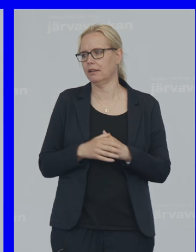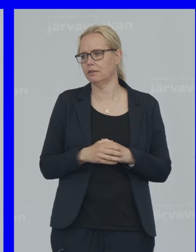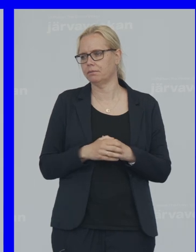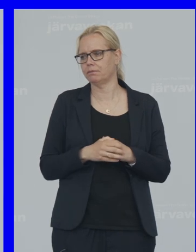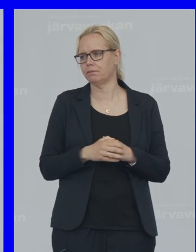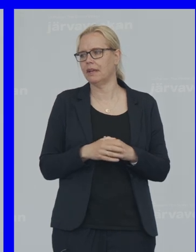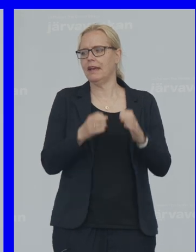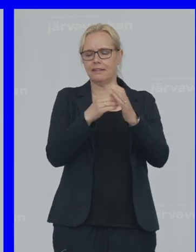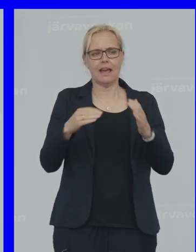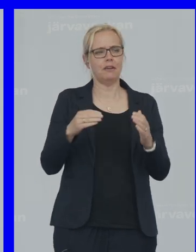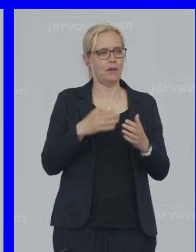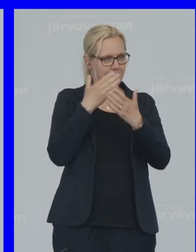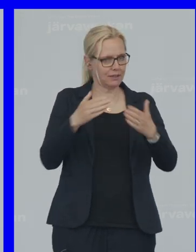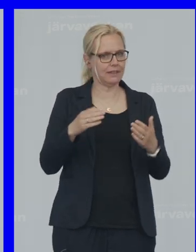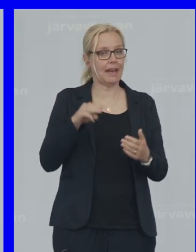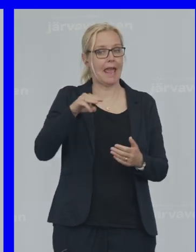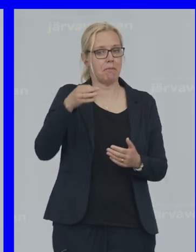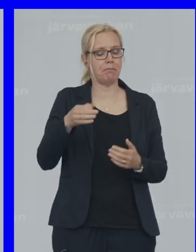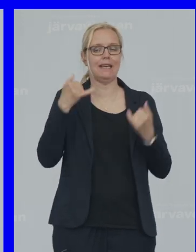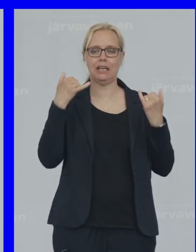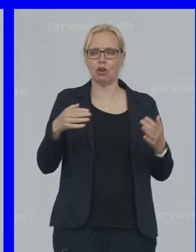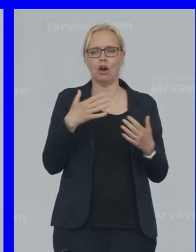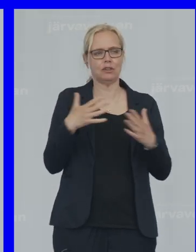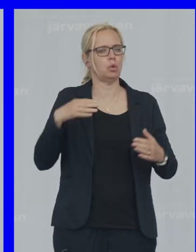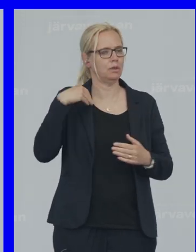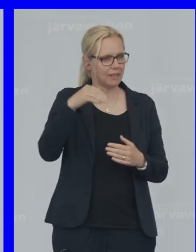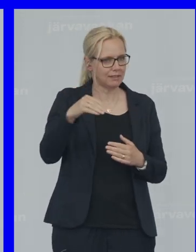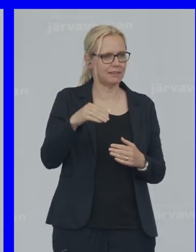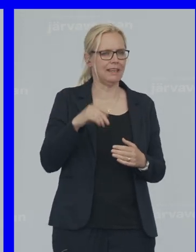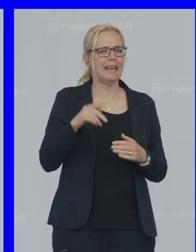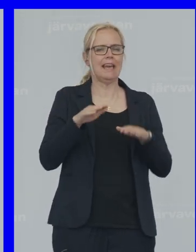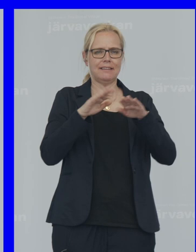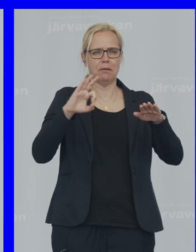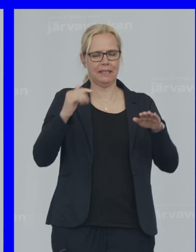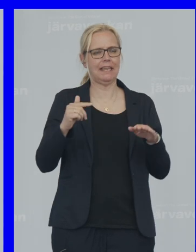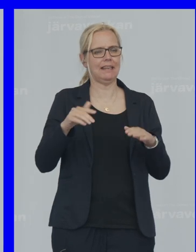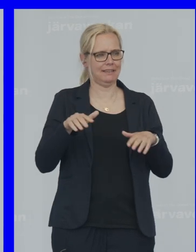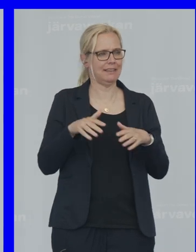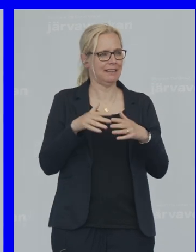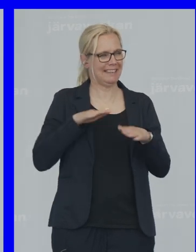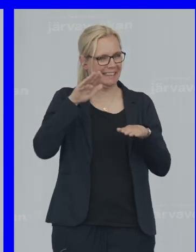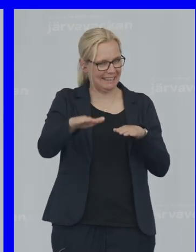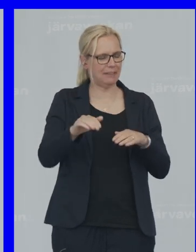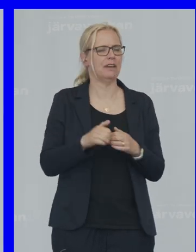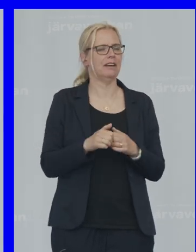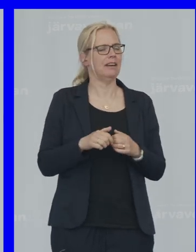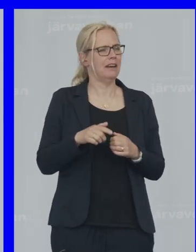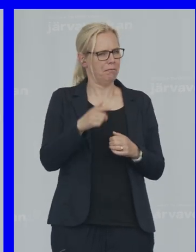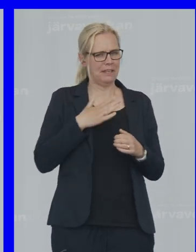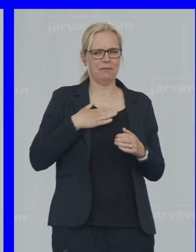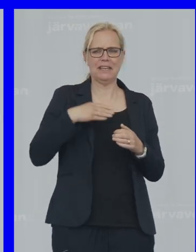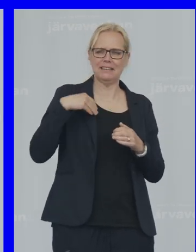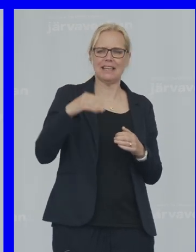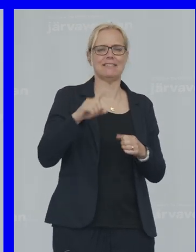Därför Presenterar Miljöpartiet idag En stor satsning Ett jämlikhetskliv Vi vill satsa Sammanlagt